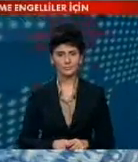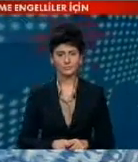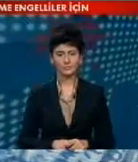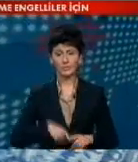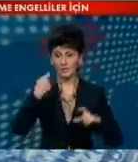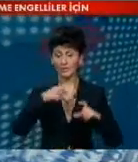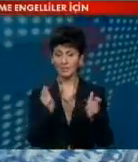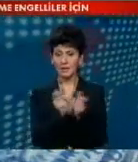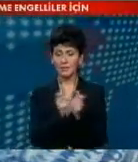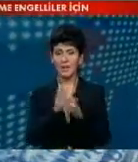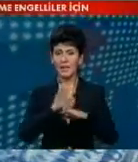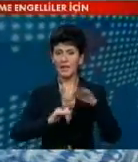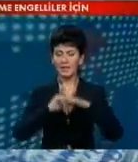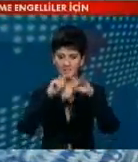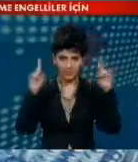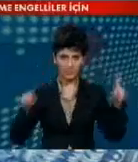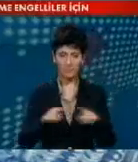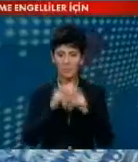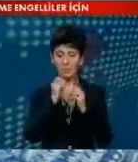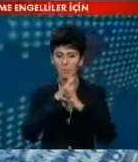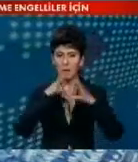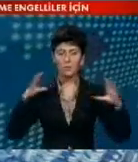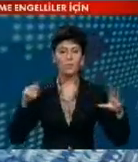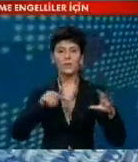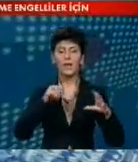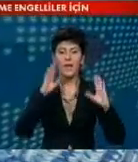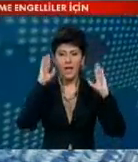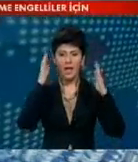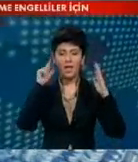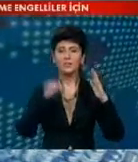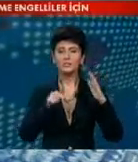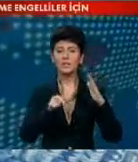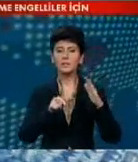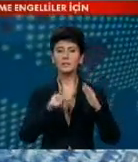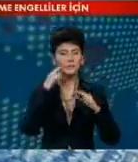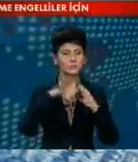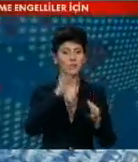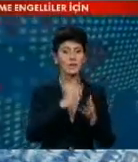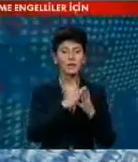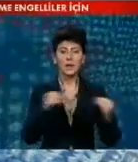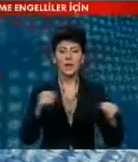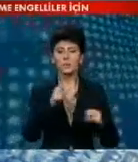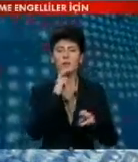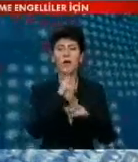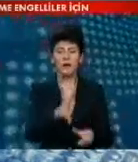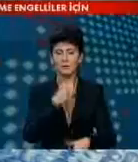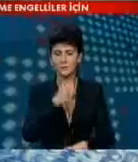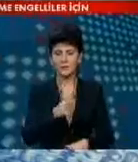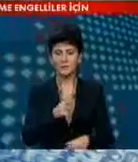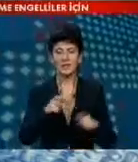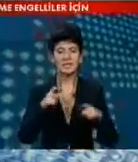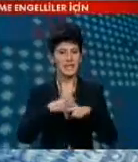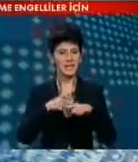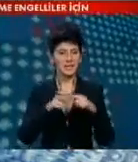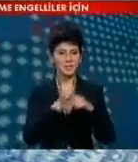Film ekibi ellerindeki pankart ve balonlarla Eşek soyunun tükenmesini protesto etti. Zeybek ekipleri de yürüyüşe destek